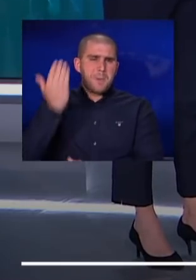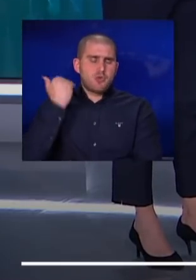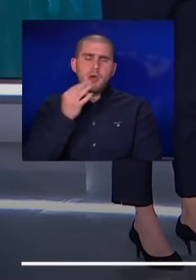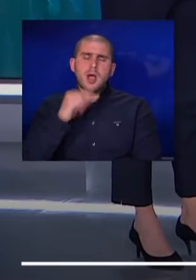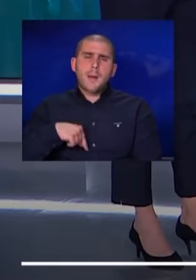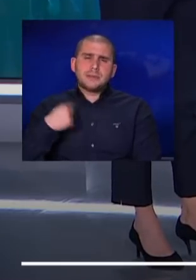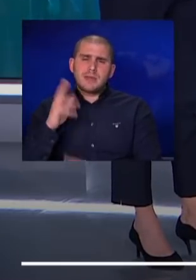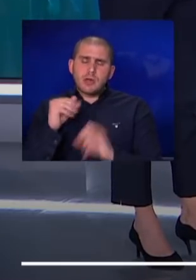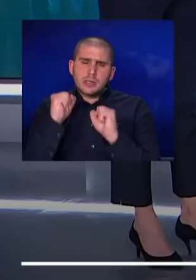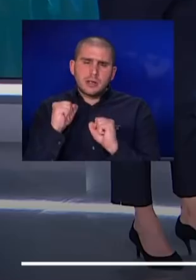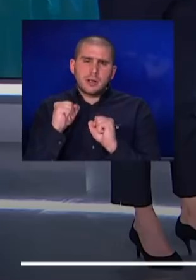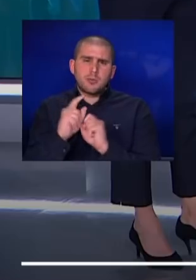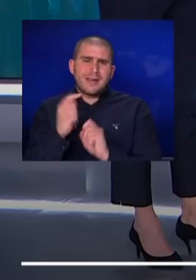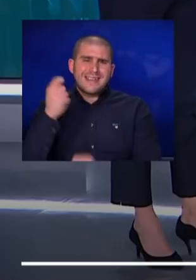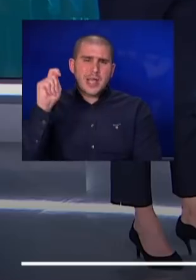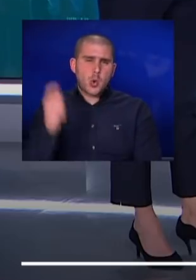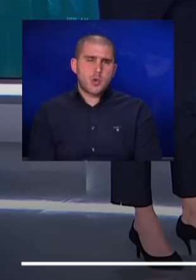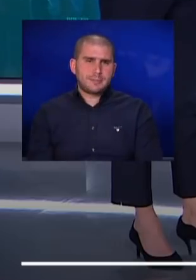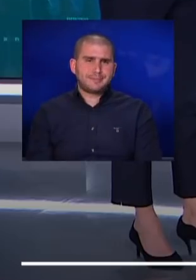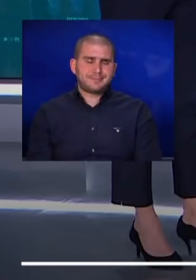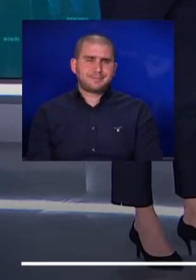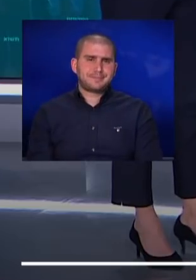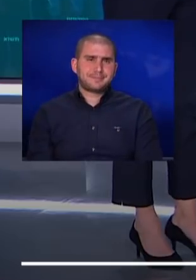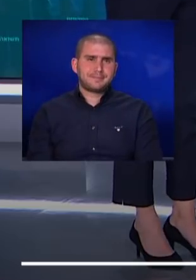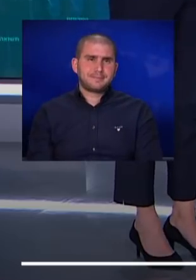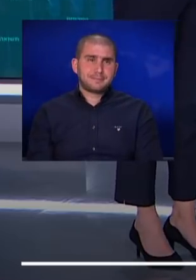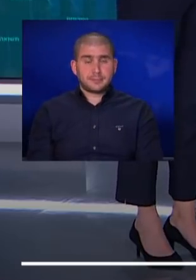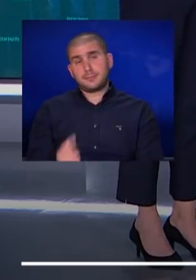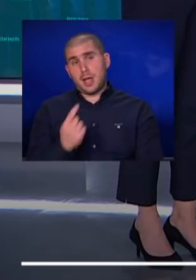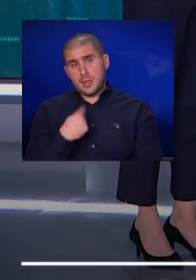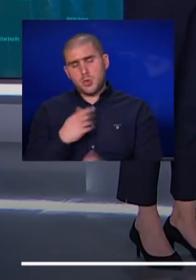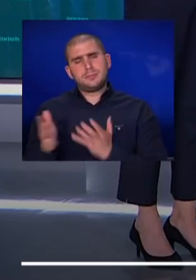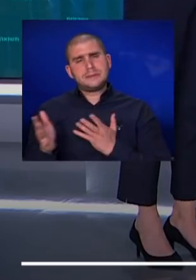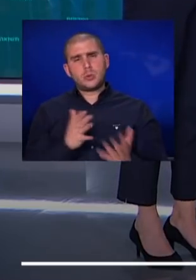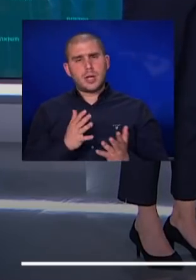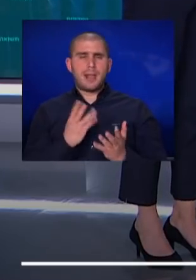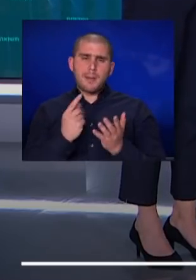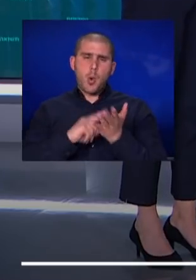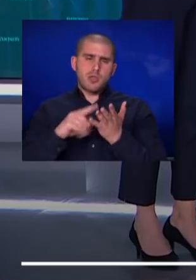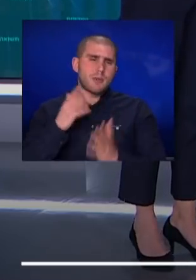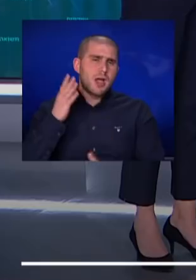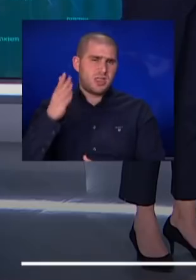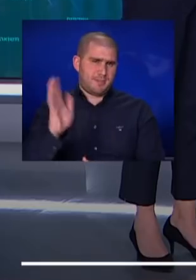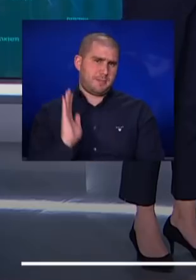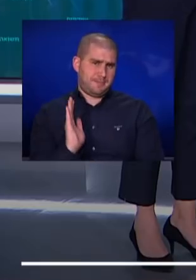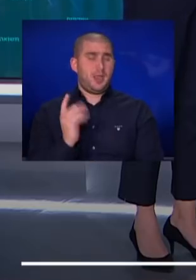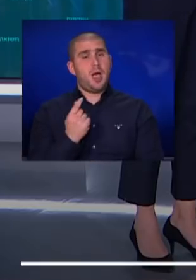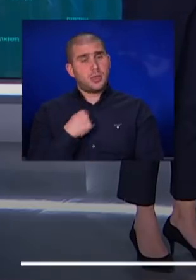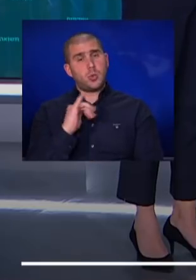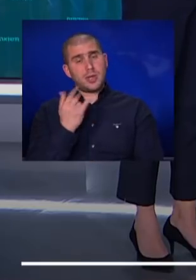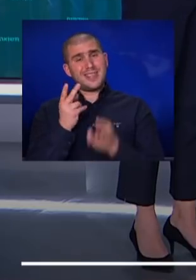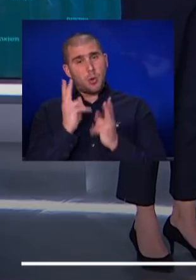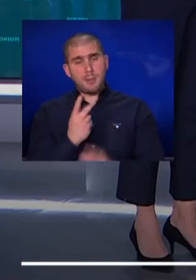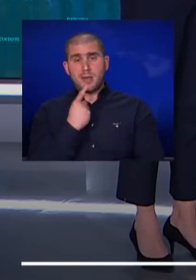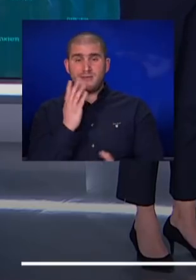זמן תוכל לספוג את יקרויות כאלה? תראי אנחנו מסודרים לחודשים קדימה אז אנחנו כן יכולים